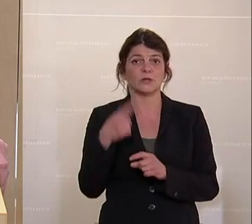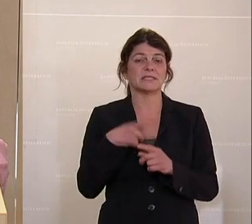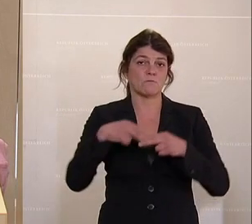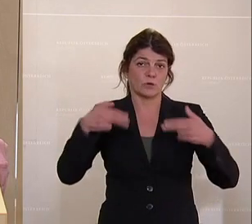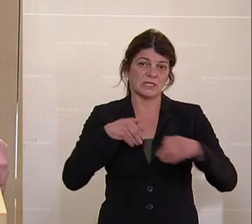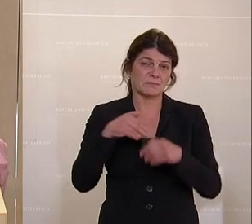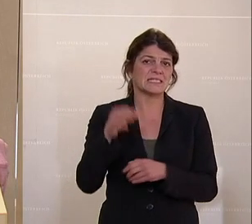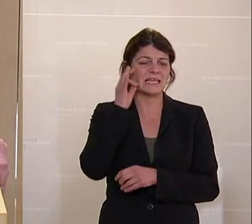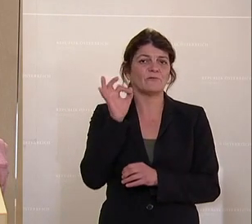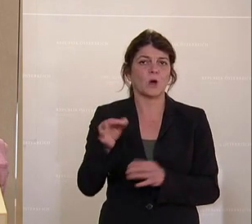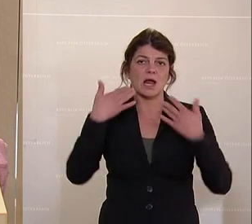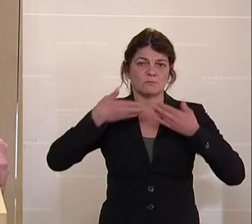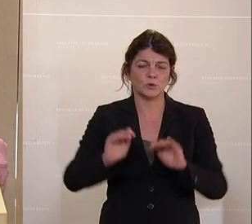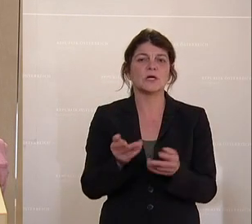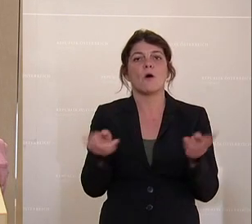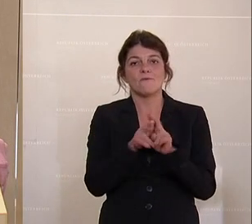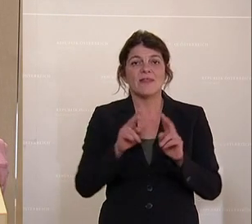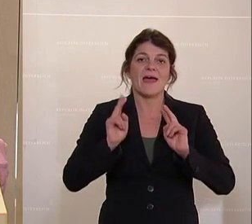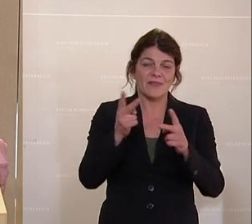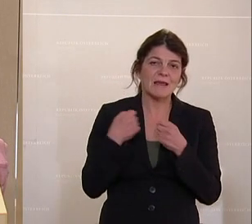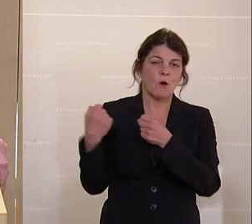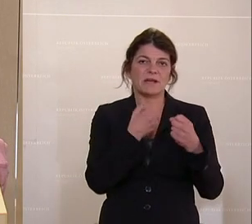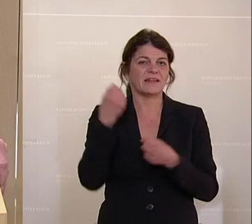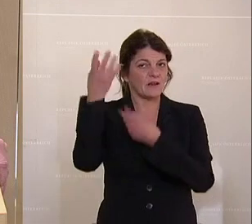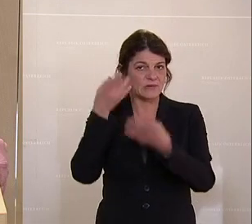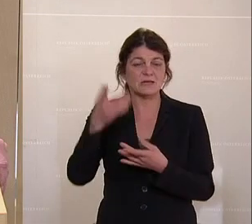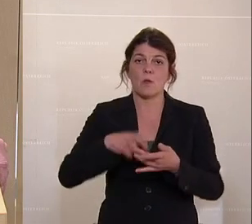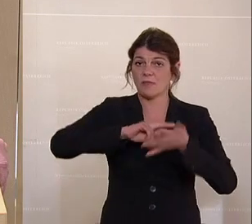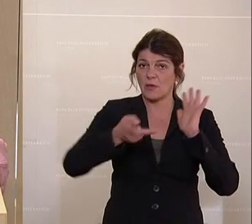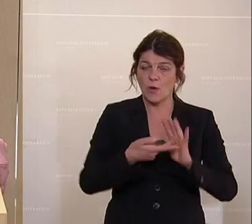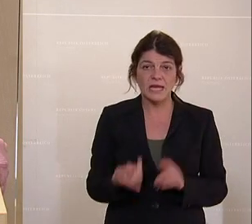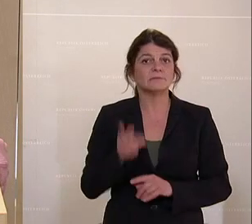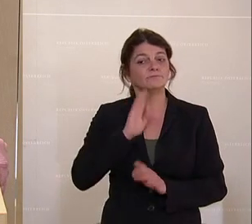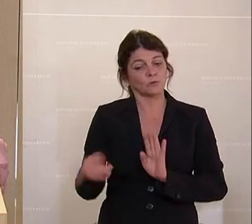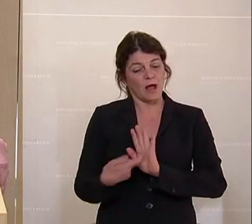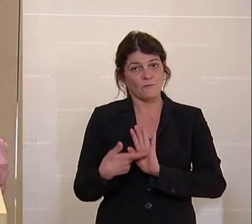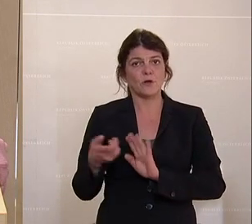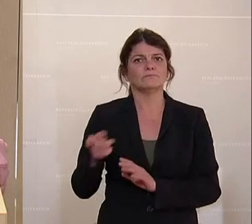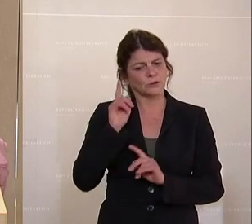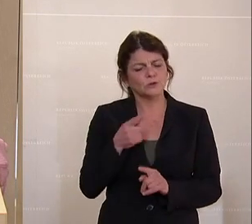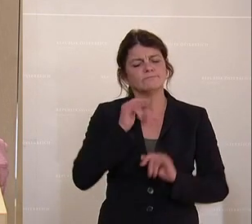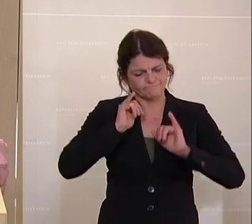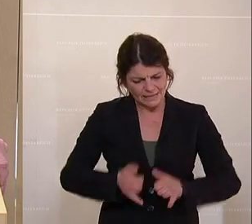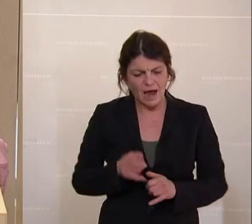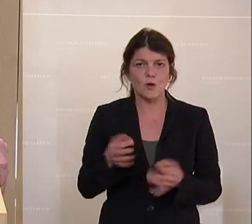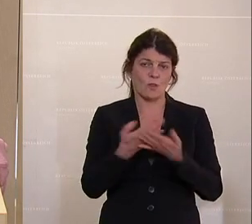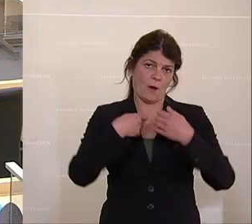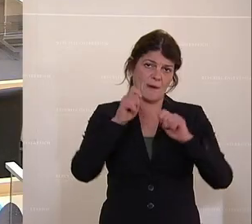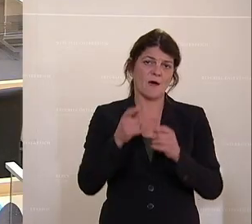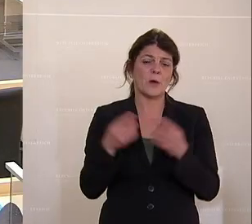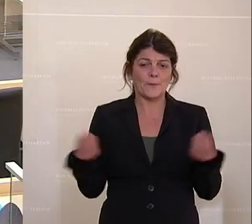Bundesministerin für Klimaschutz, Umwelt, Energie, Mobilität, Innovation und Technologie werden aufgefordert, ein Bekenntnis zum Neubau einer